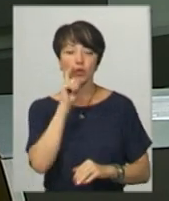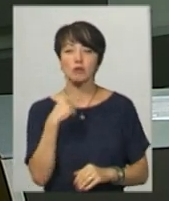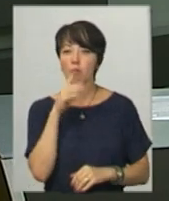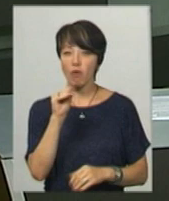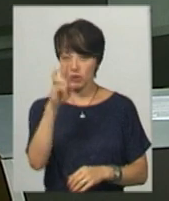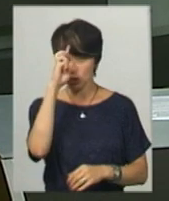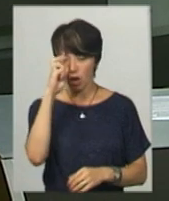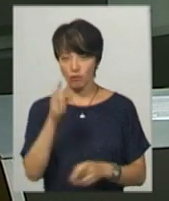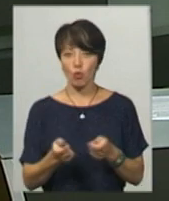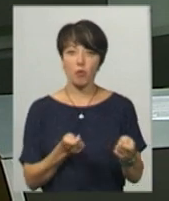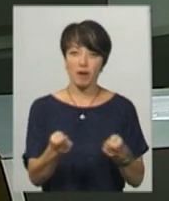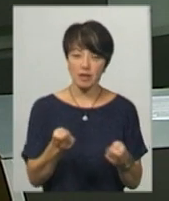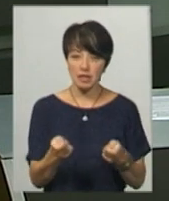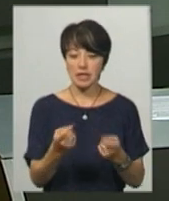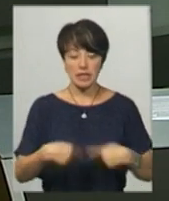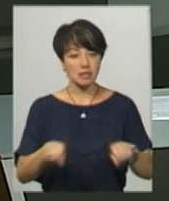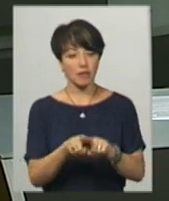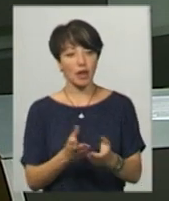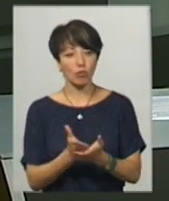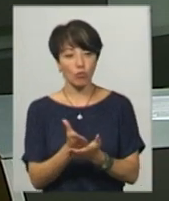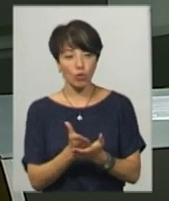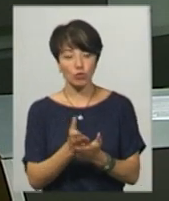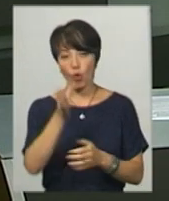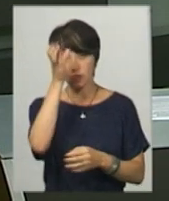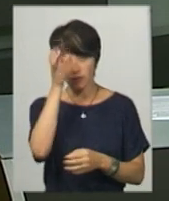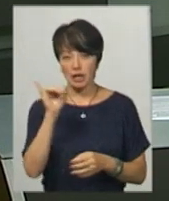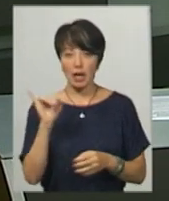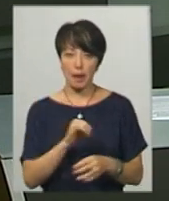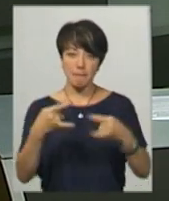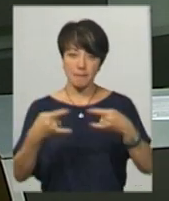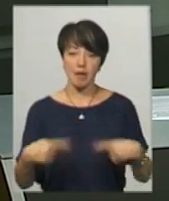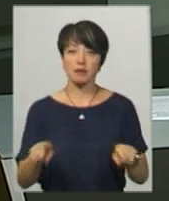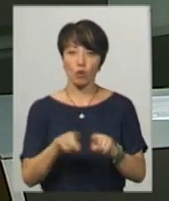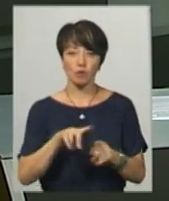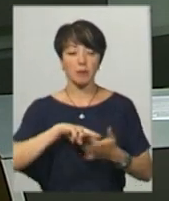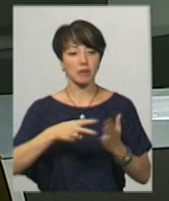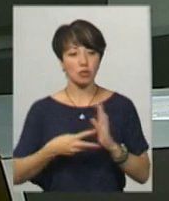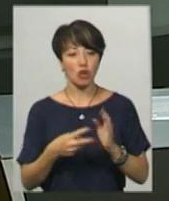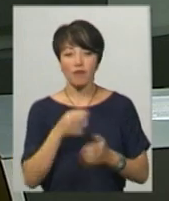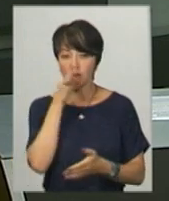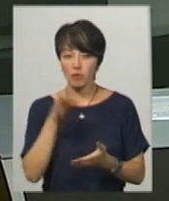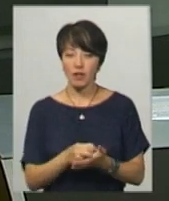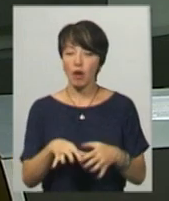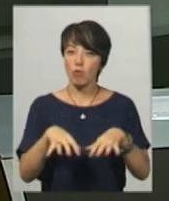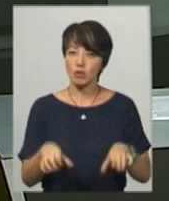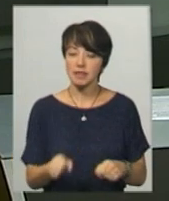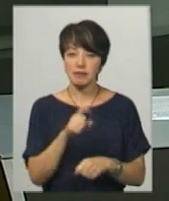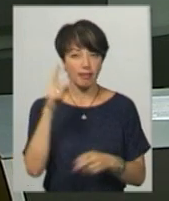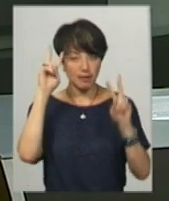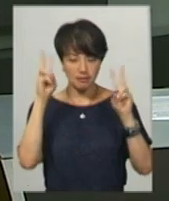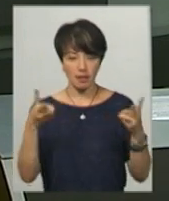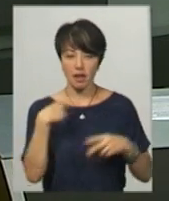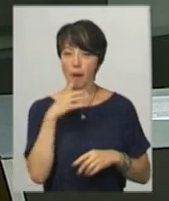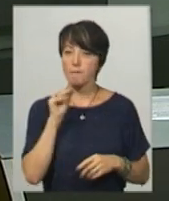мови у державному управлінні, сфері послуг у освіті і медіа. Він також передбачає відповідальність посадовців за незнання